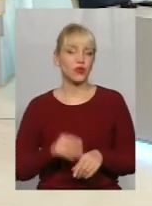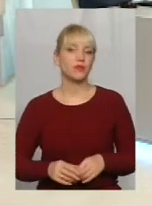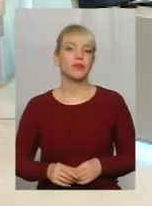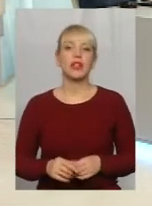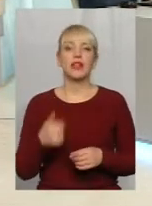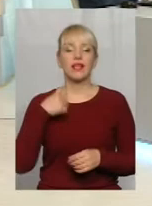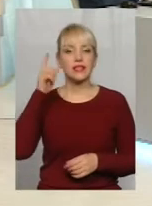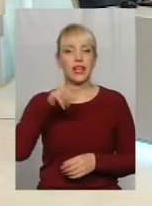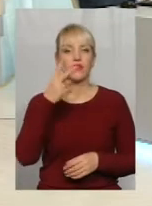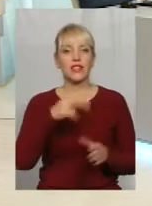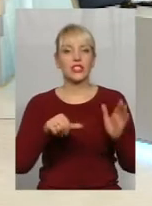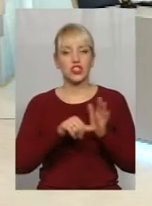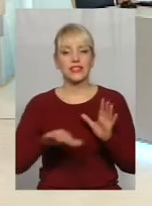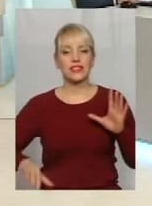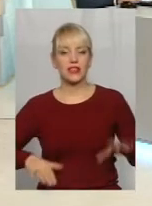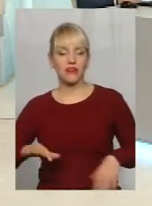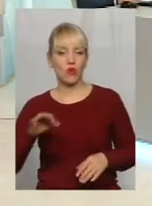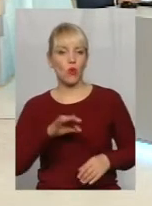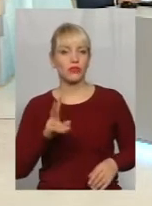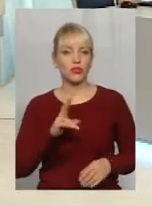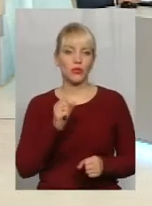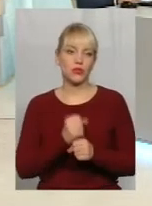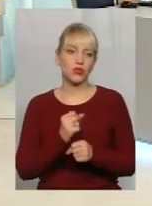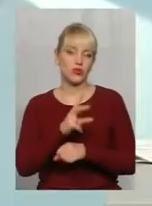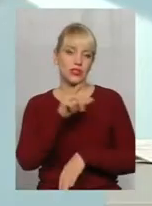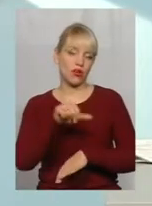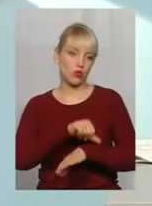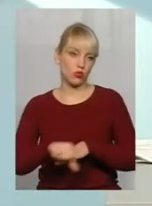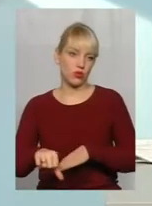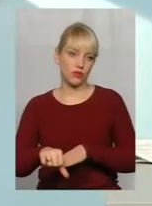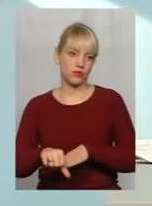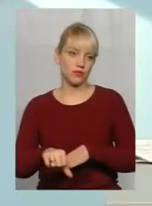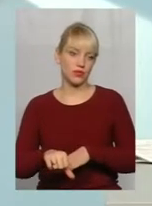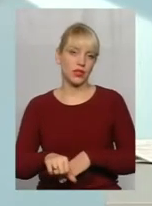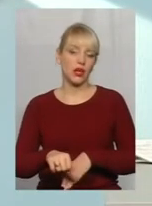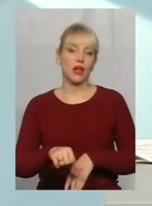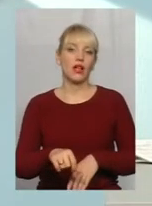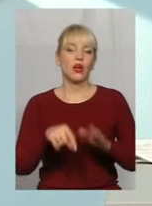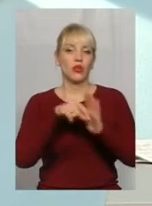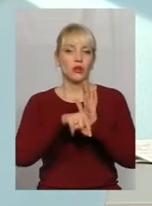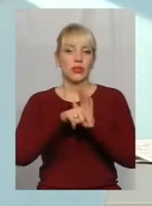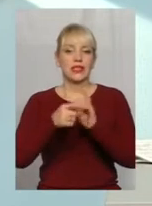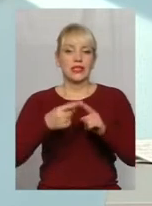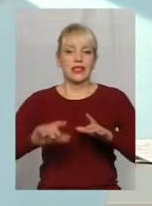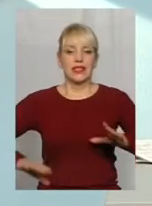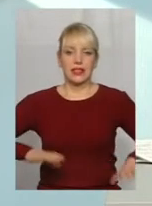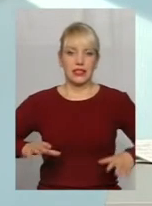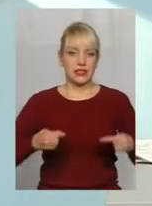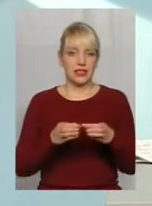Я знаю 26 тренерів з області, які працюють за кордоном. Тобто це тренецький склад,